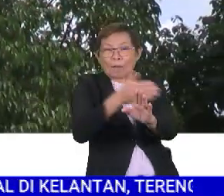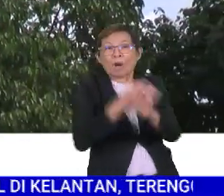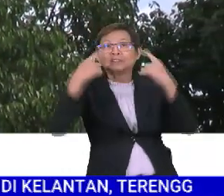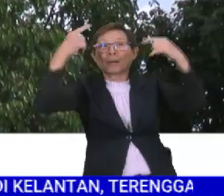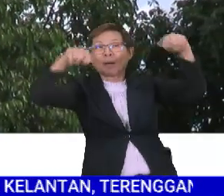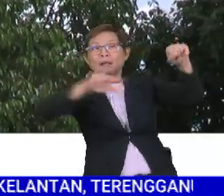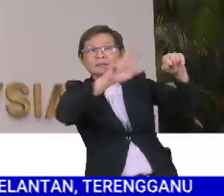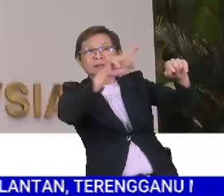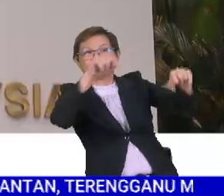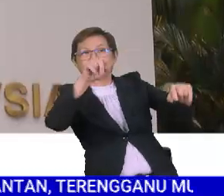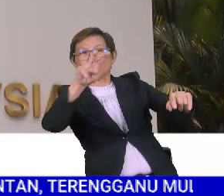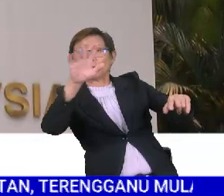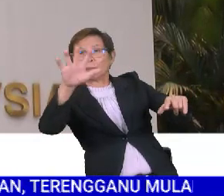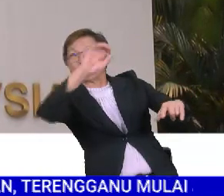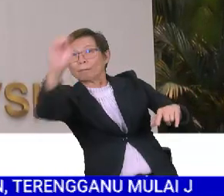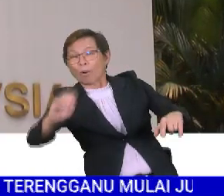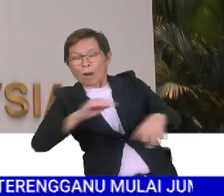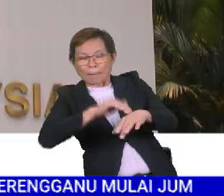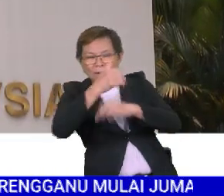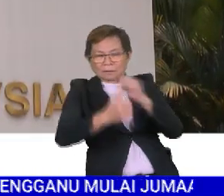Terima kasih